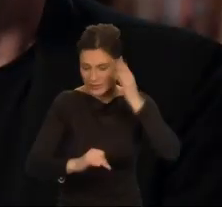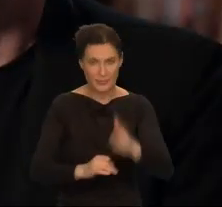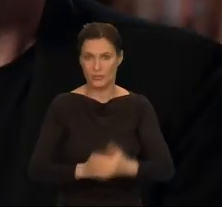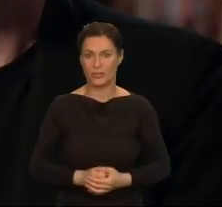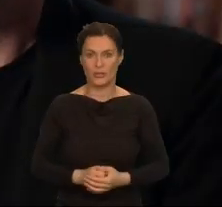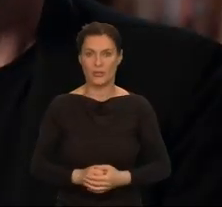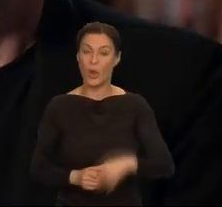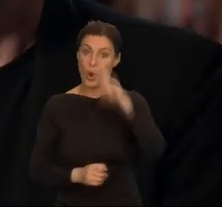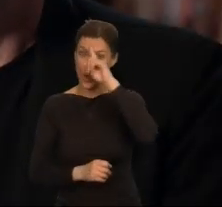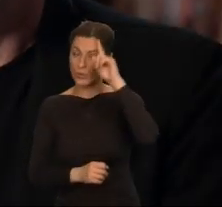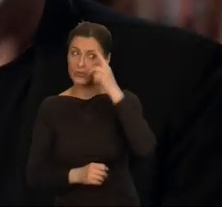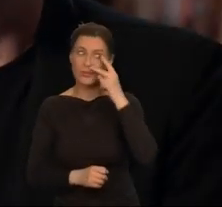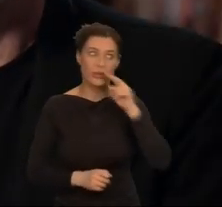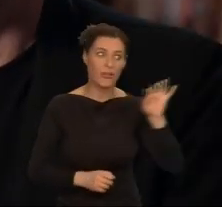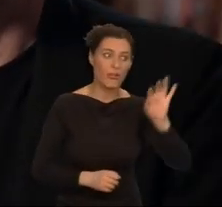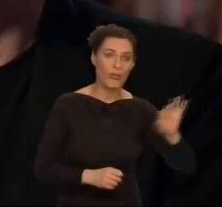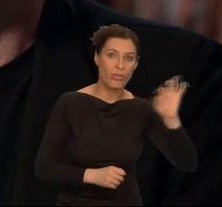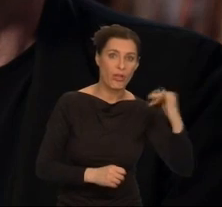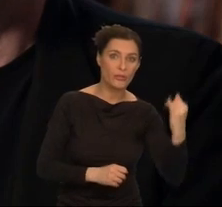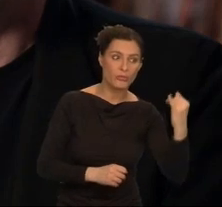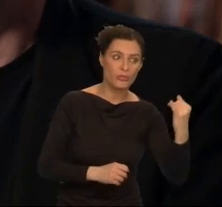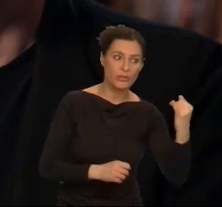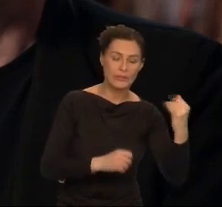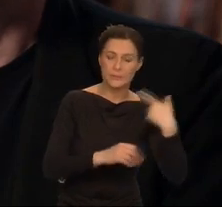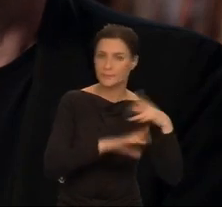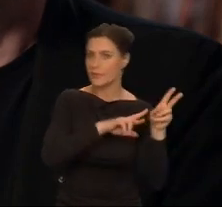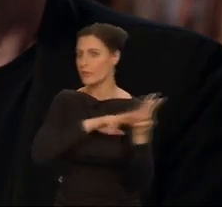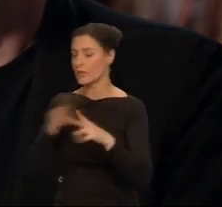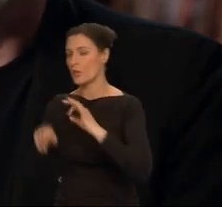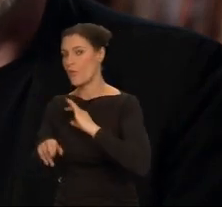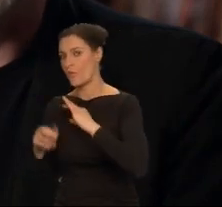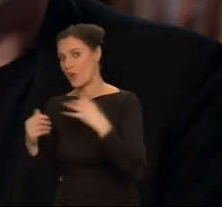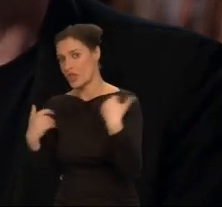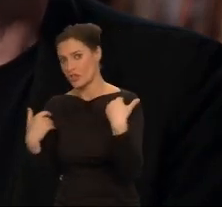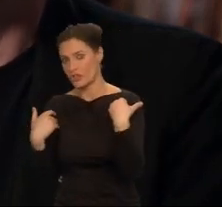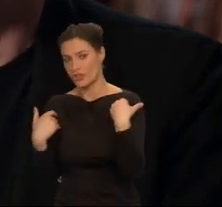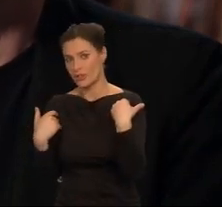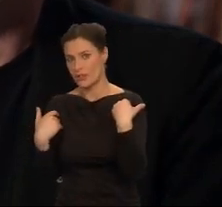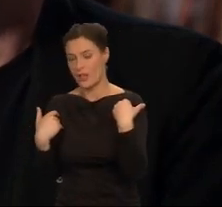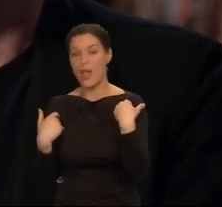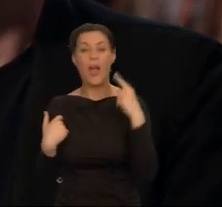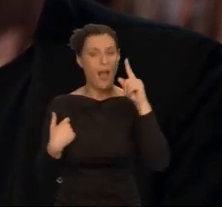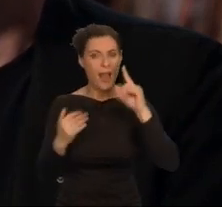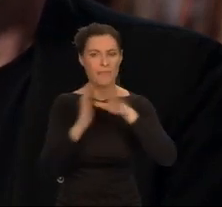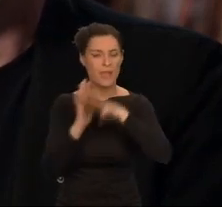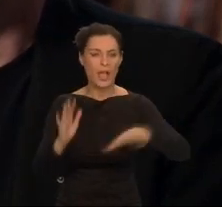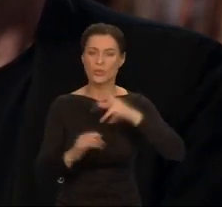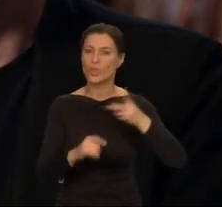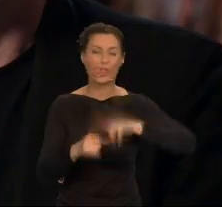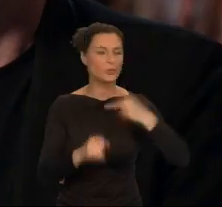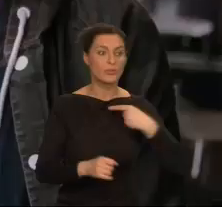Ludzie oglądają dziecko i wracają do swojego życia. Ale niektórzy odchodzą z Omelas.